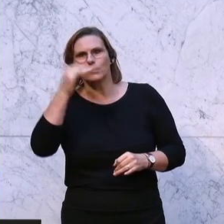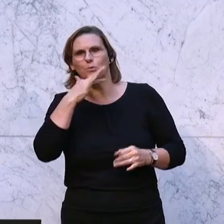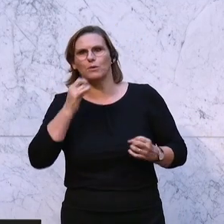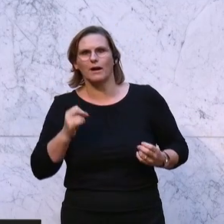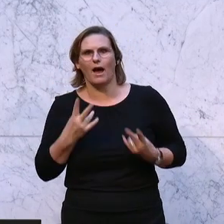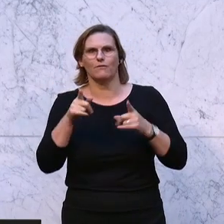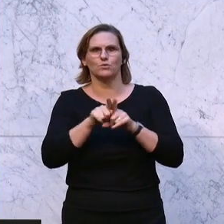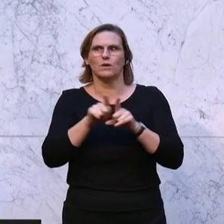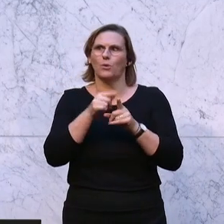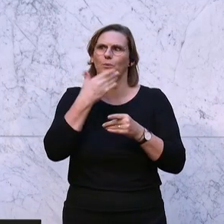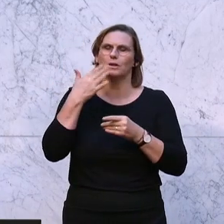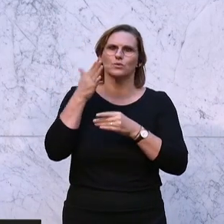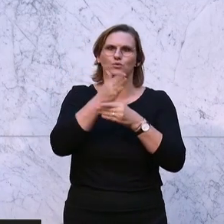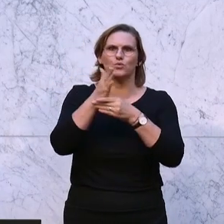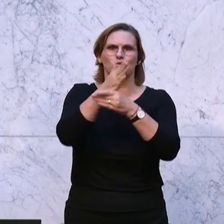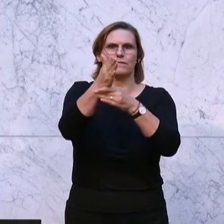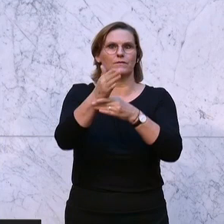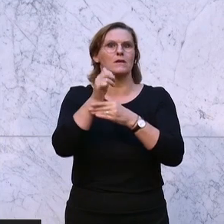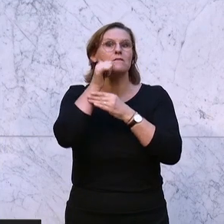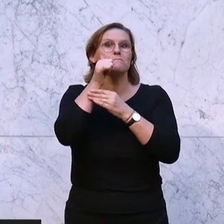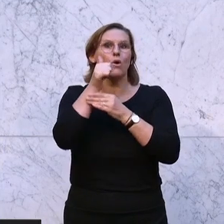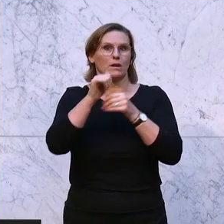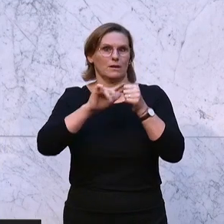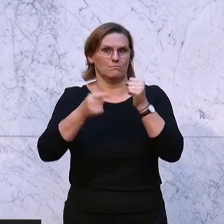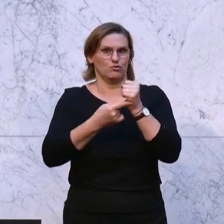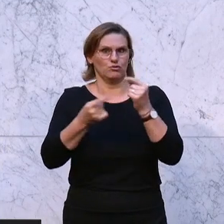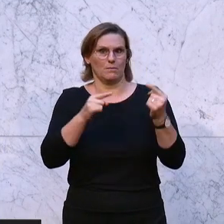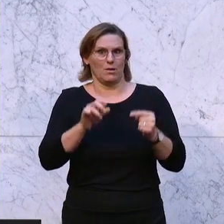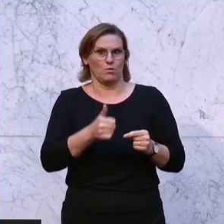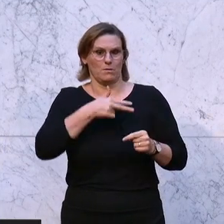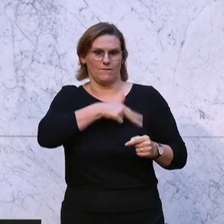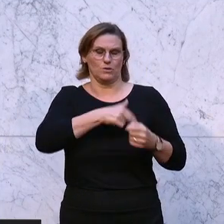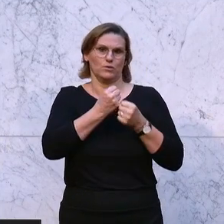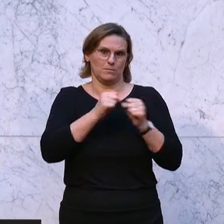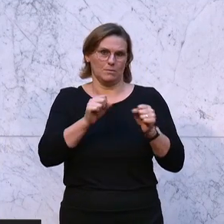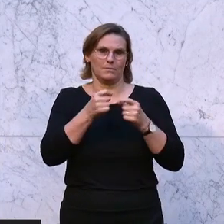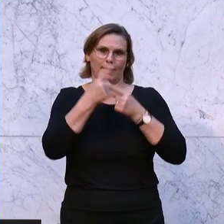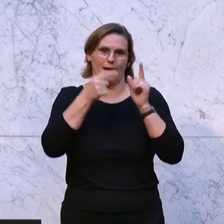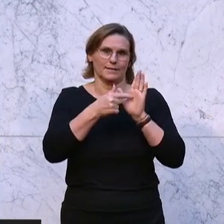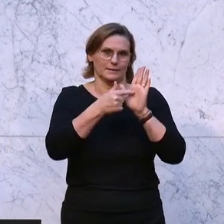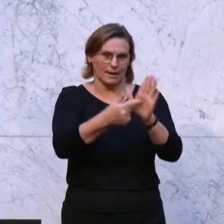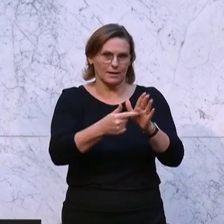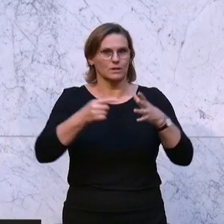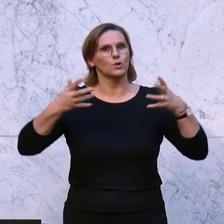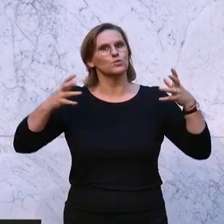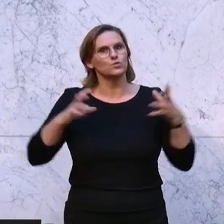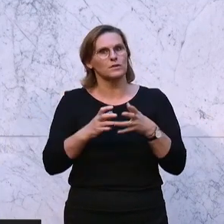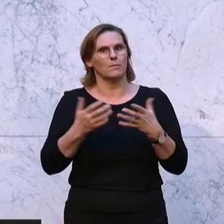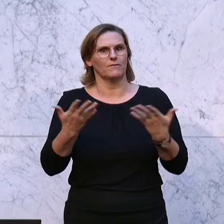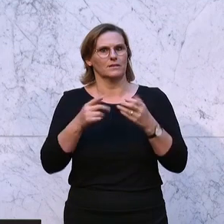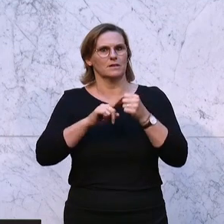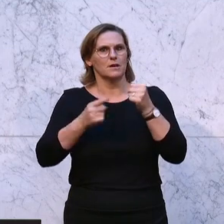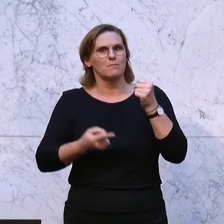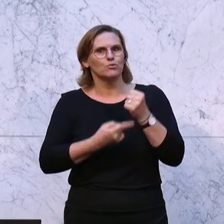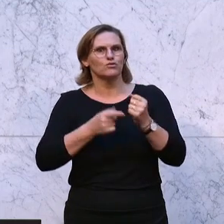zukunftsorientiert. Morgen in der Budgetdebatte werden wir als Sozialdemokraten das ganz klar aufzahlen. Zusammengefasst, ein Budget